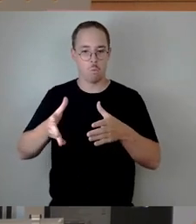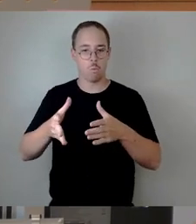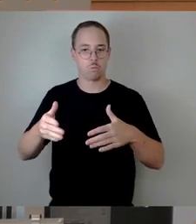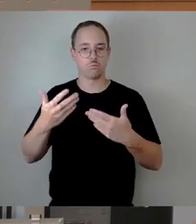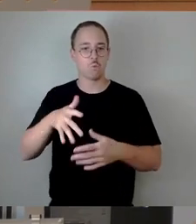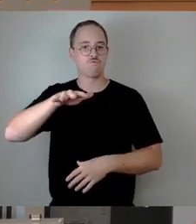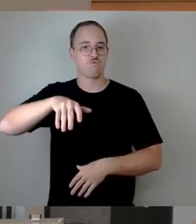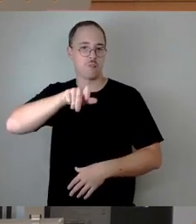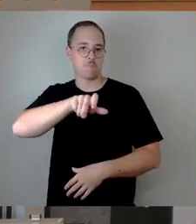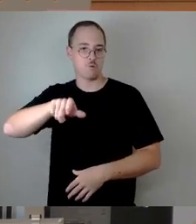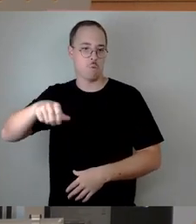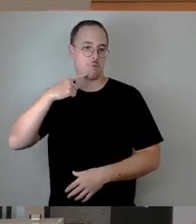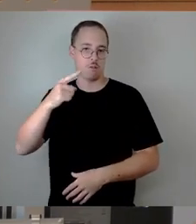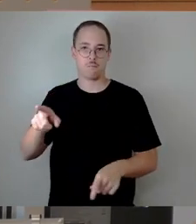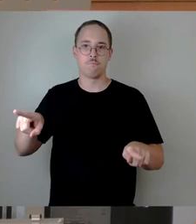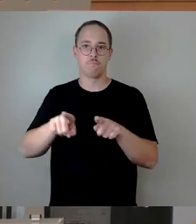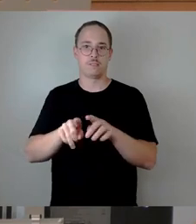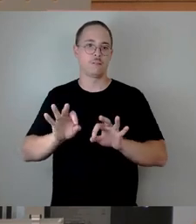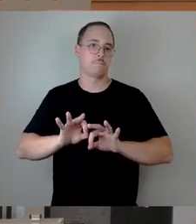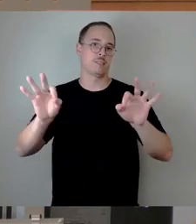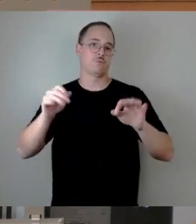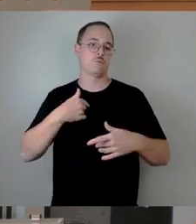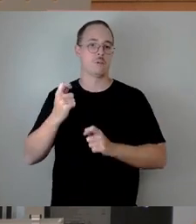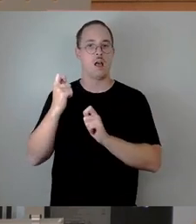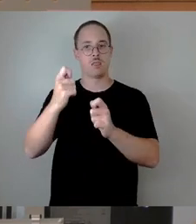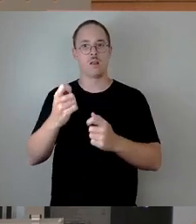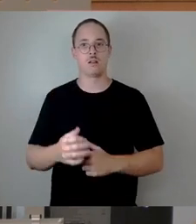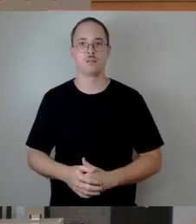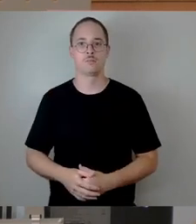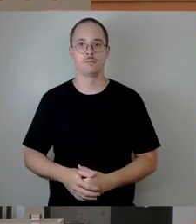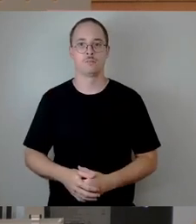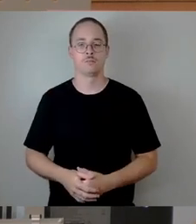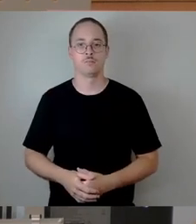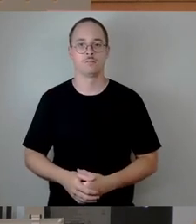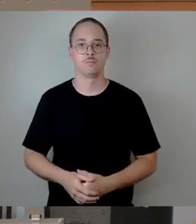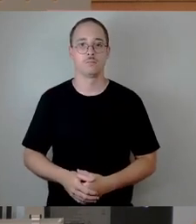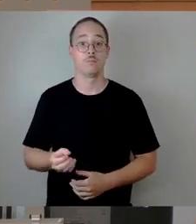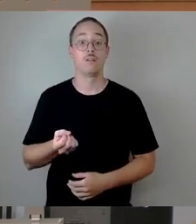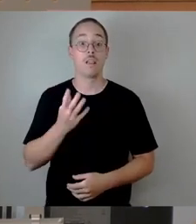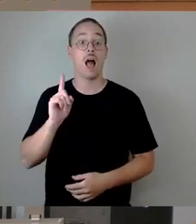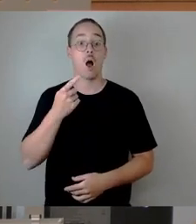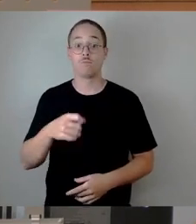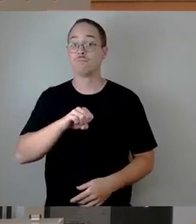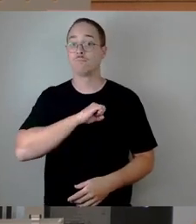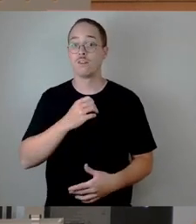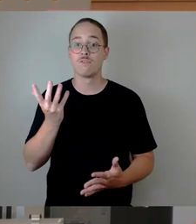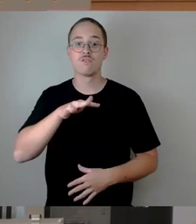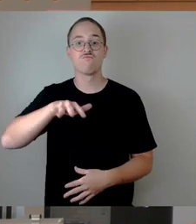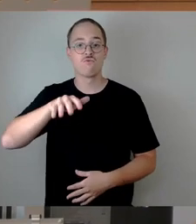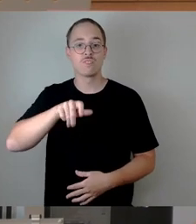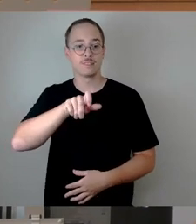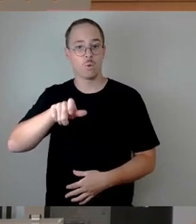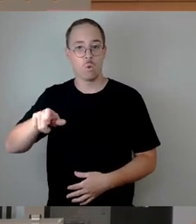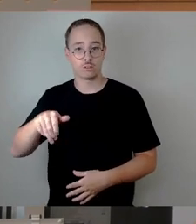Ausschuss angetragen. Darlegung, achso, natürlich hat ein 15-Köpf-Ausschuss noch den großen Vorteil, sehr effektiv zu arbeiten.